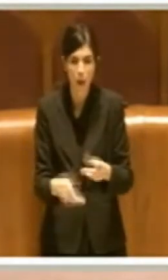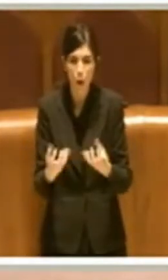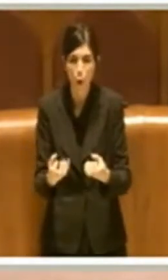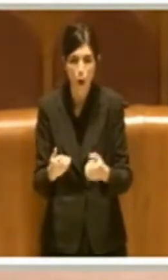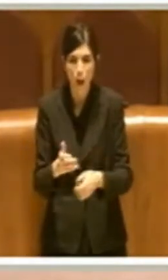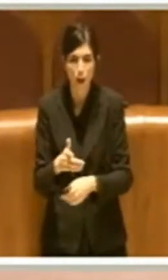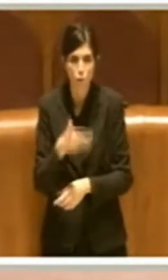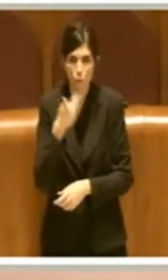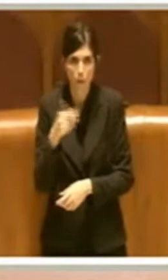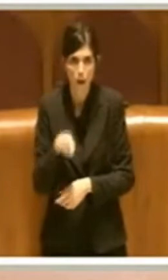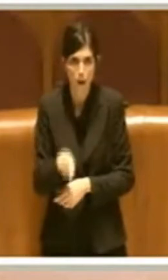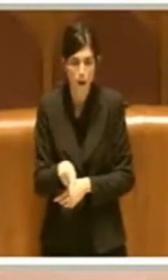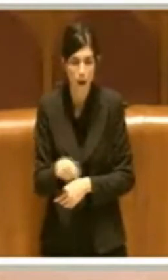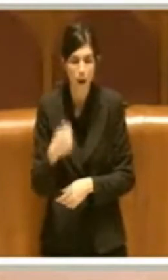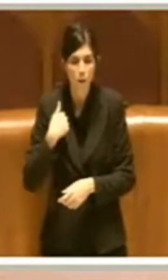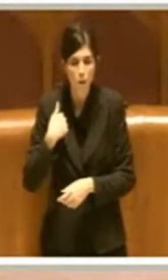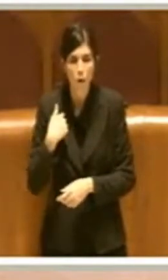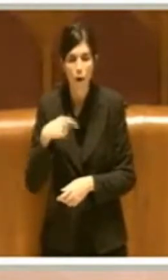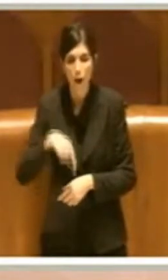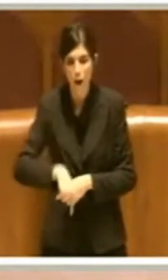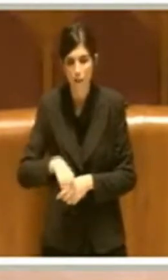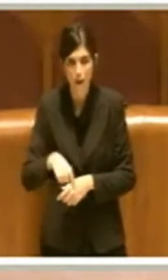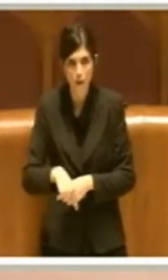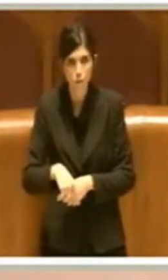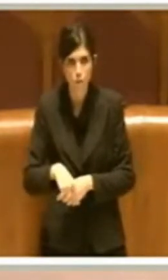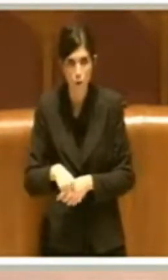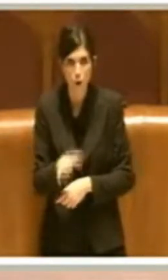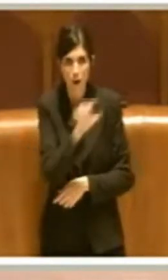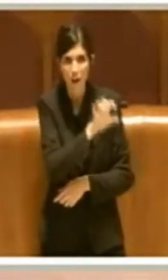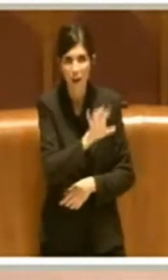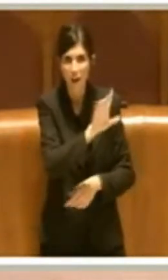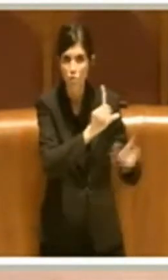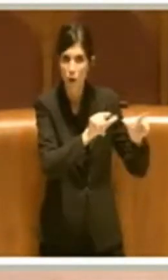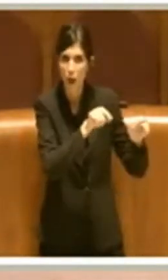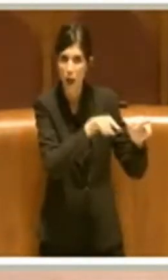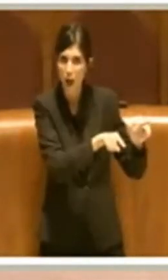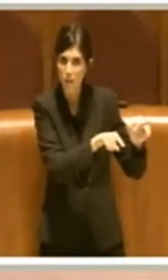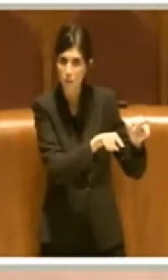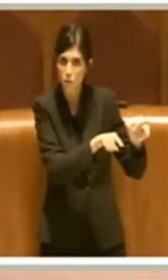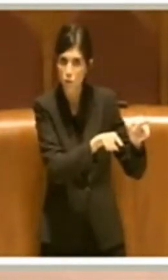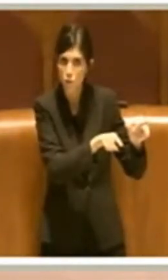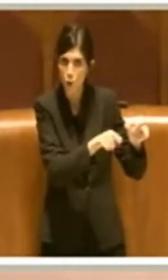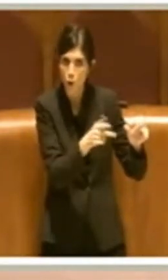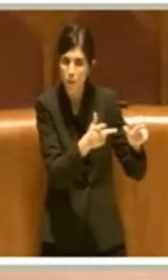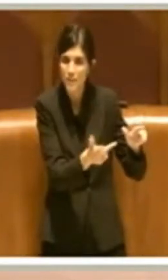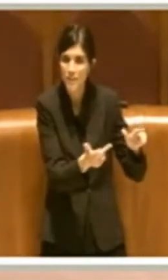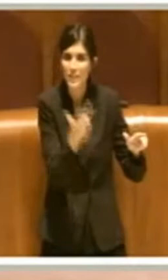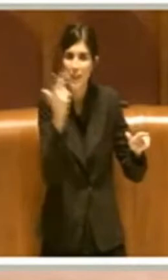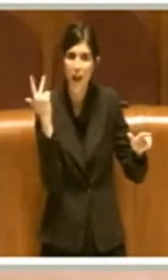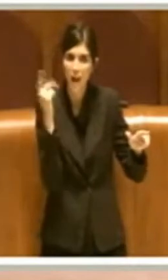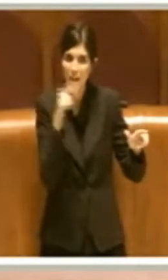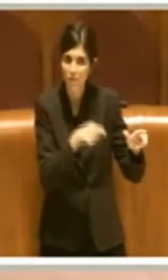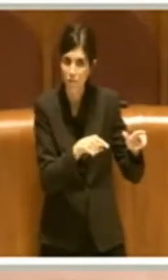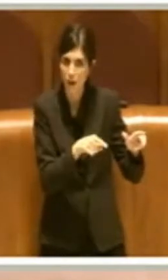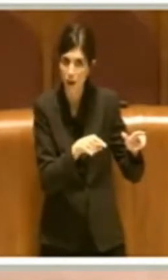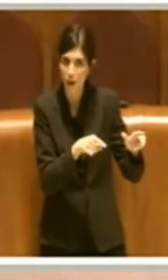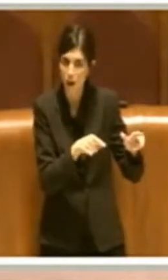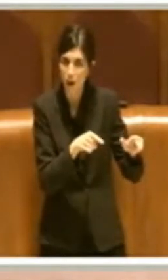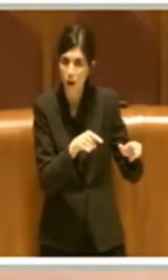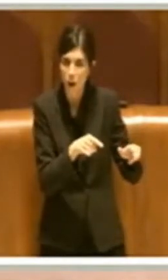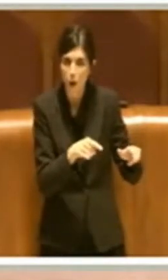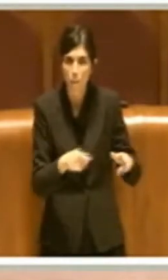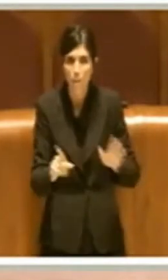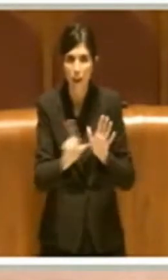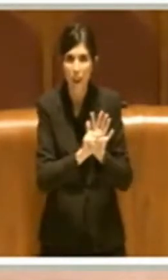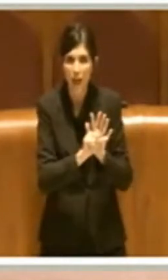Ci ritroviamo con una Regione Lazio che tre anni fa, nella legge di